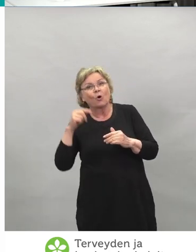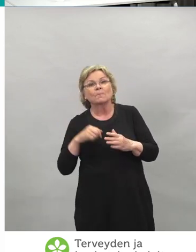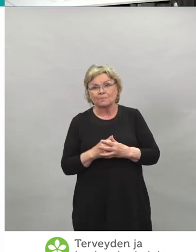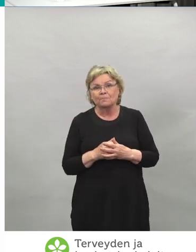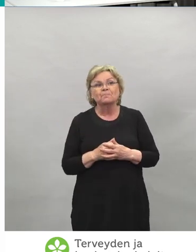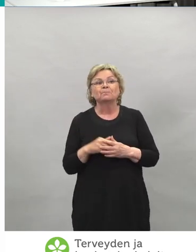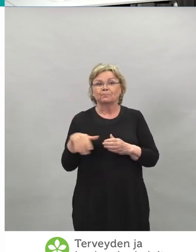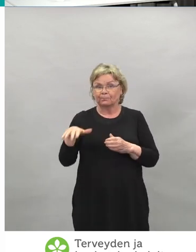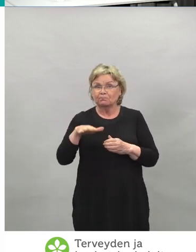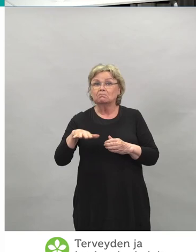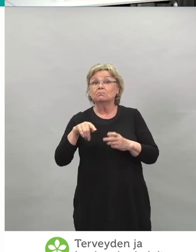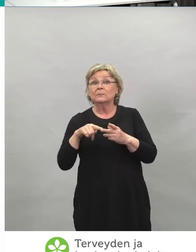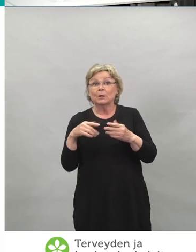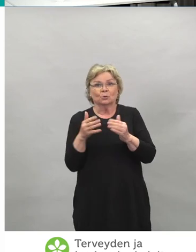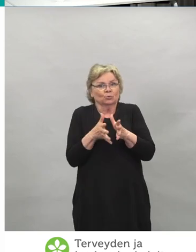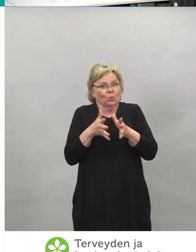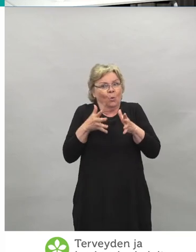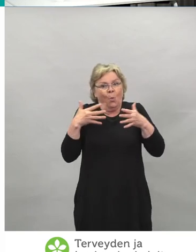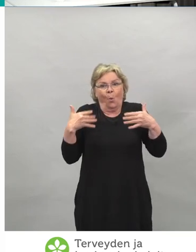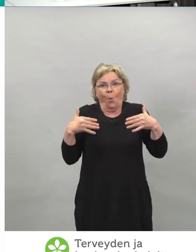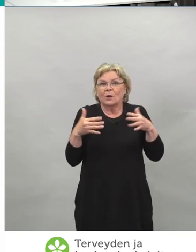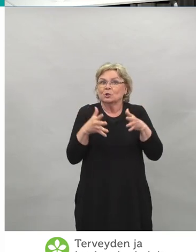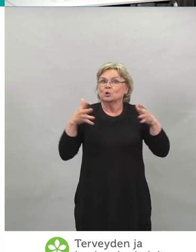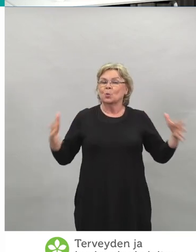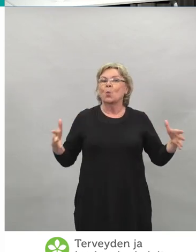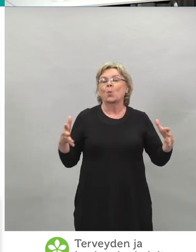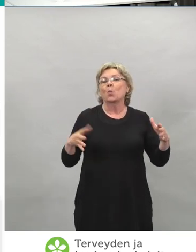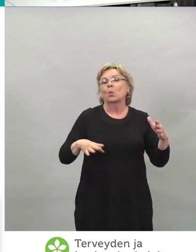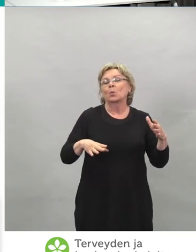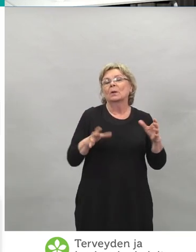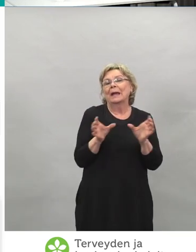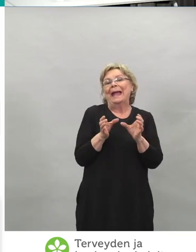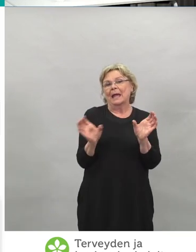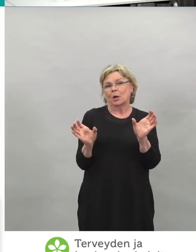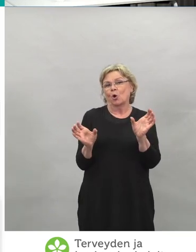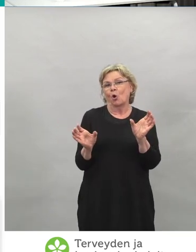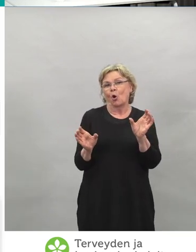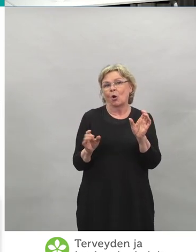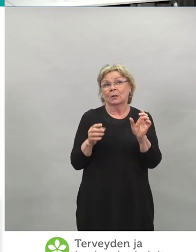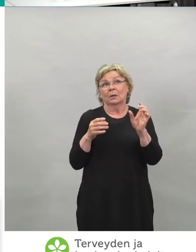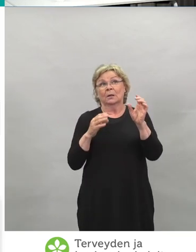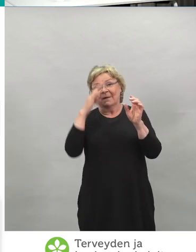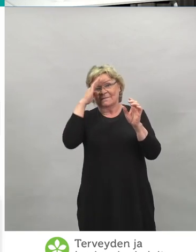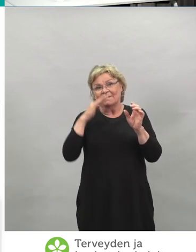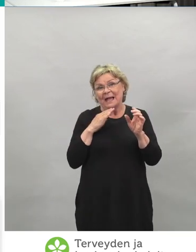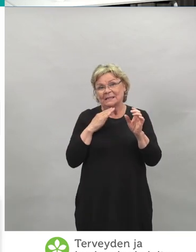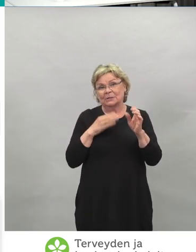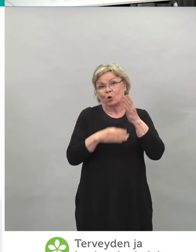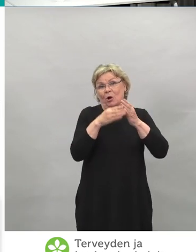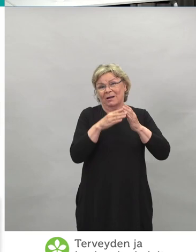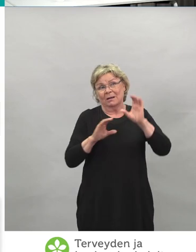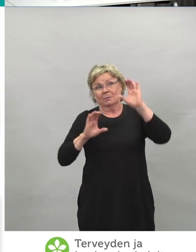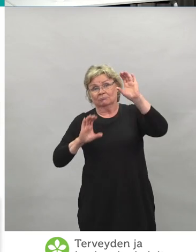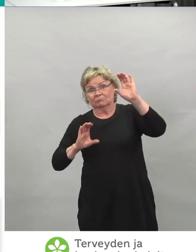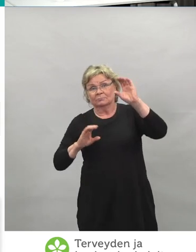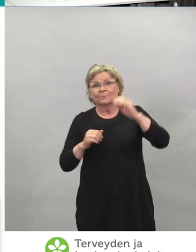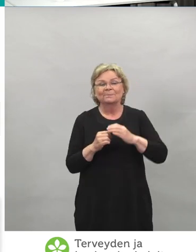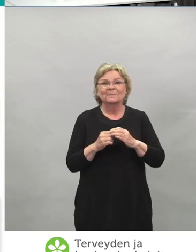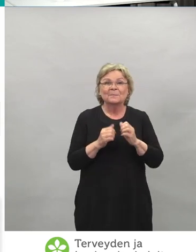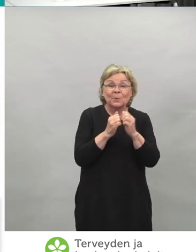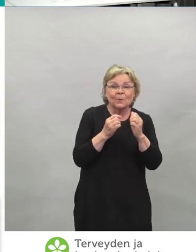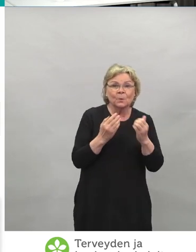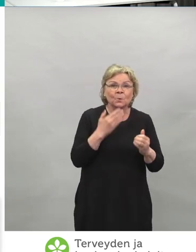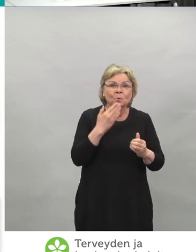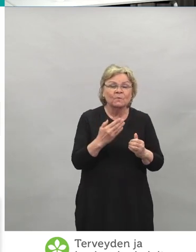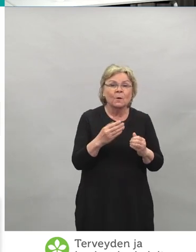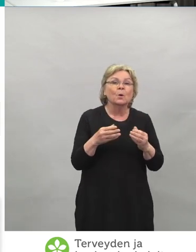suuri tämä ero tässä väestön ikärakenteessa. Todella hyviä uutisia on se,